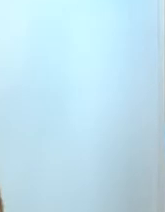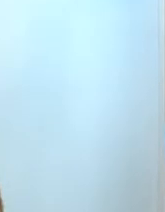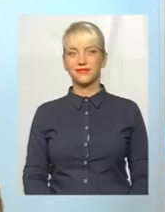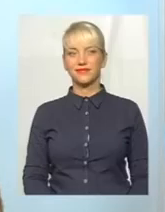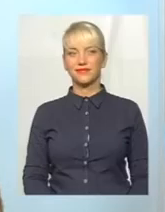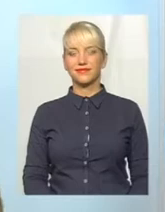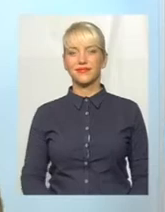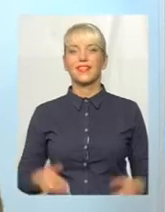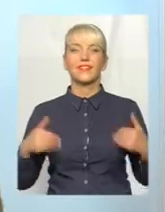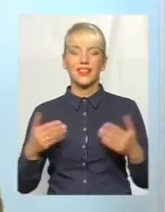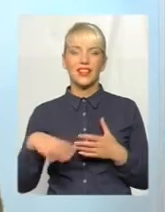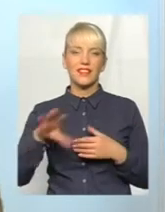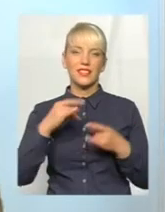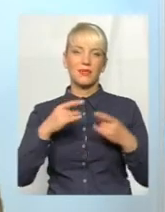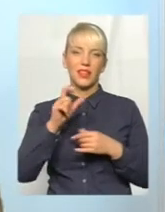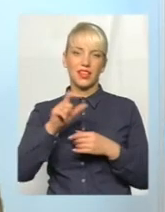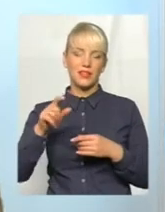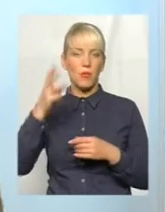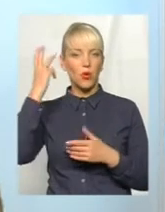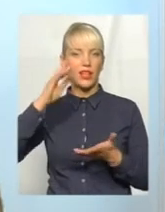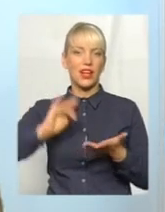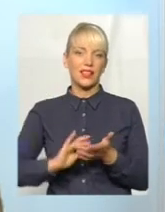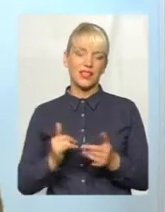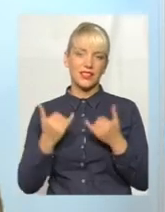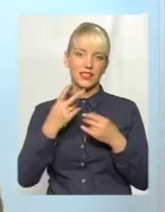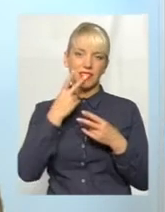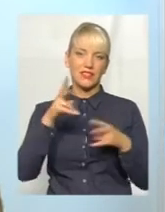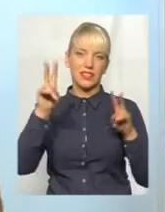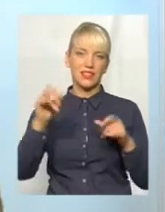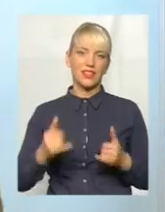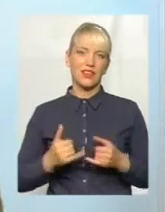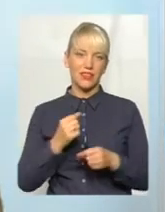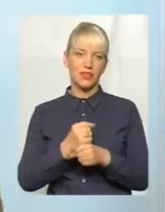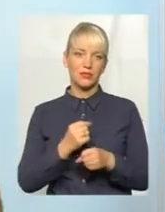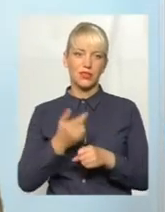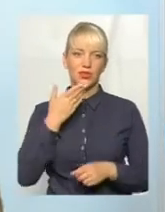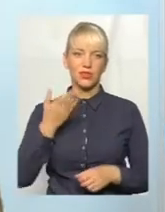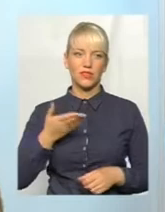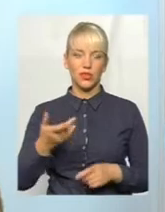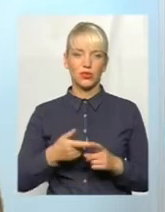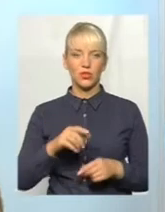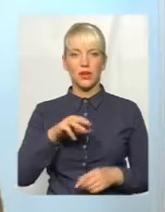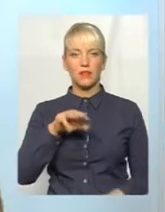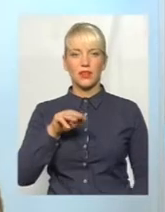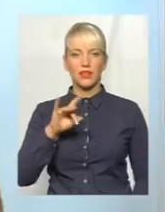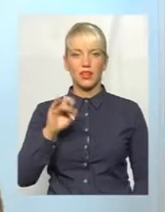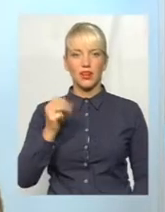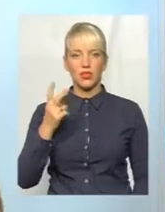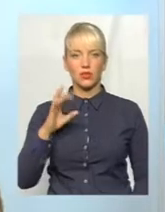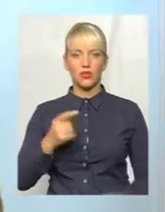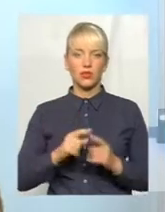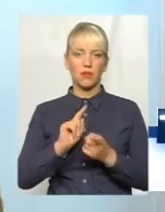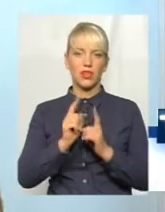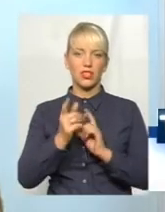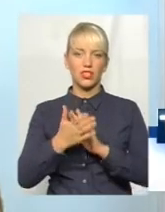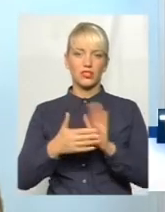Мої вітання усім телеглядачам Поділяцентр. В ефірі тема. Сьогодні для вас у студії працює ведуча Юна Мітрашко, переклад на жестову